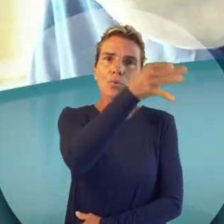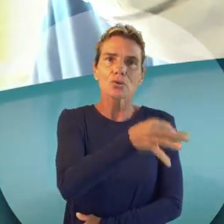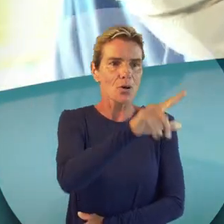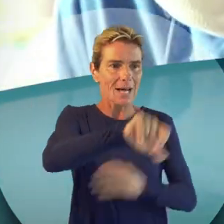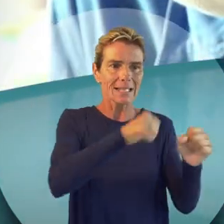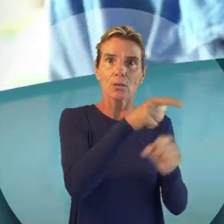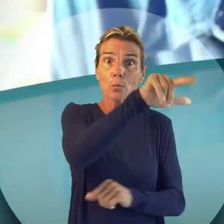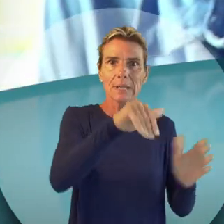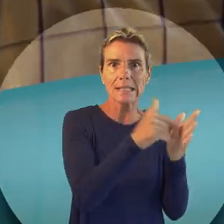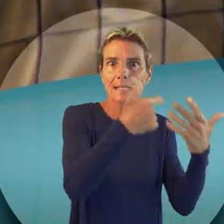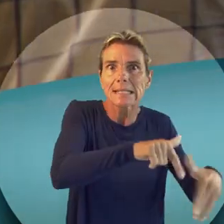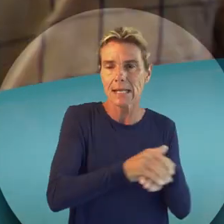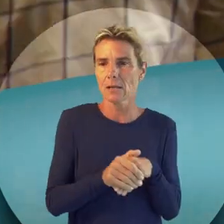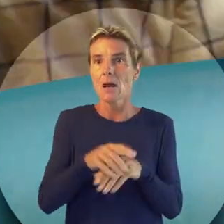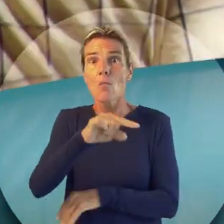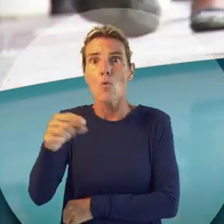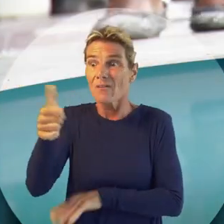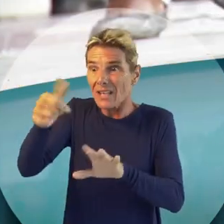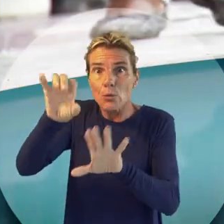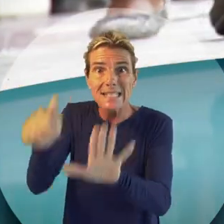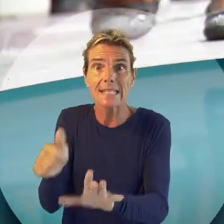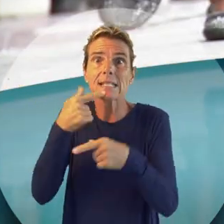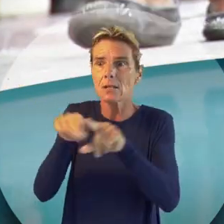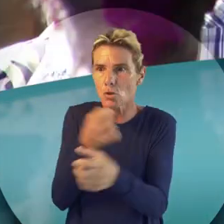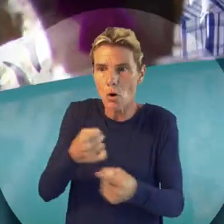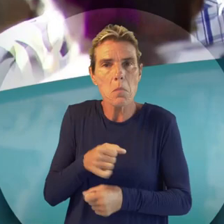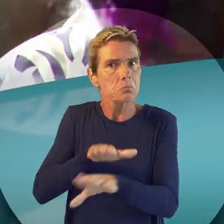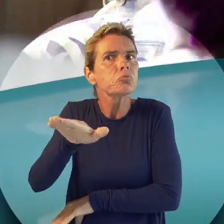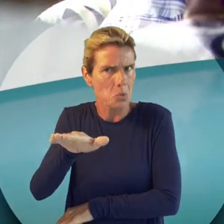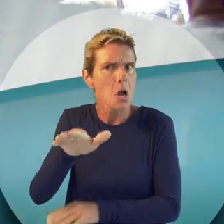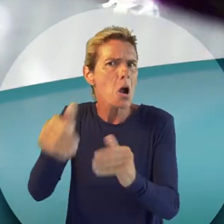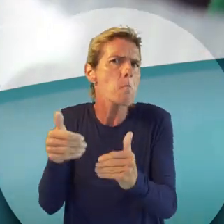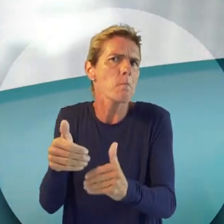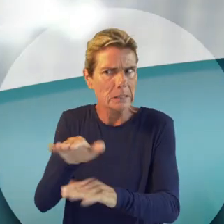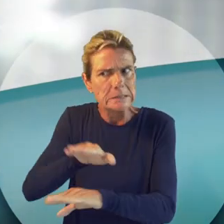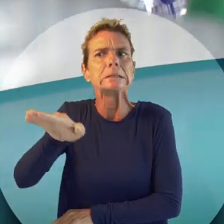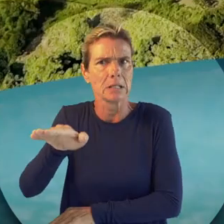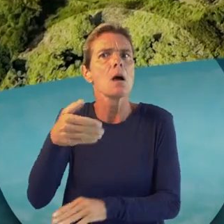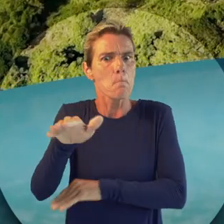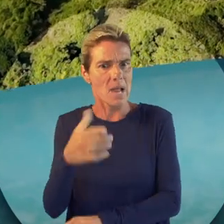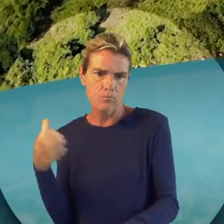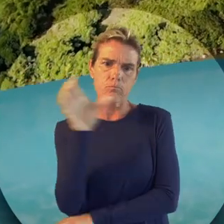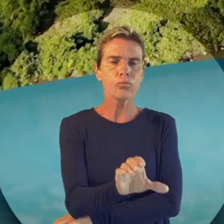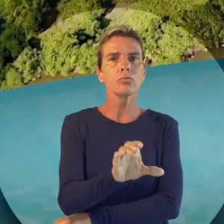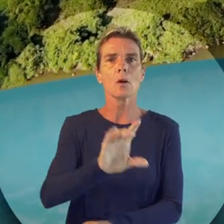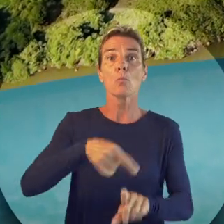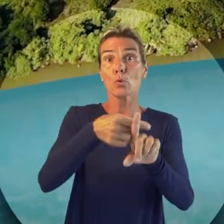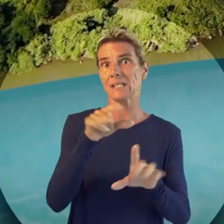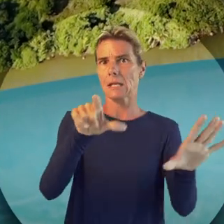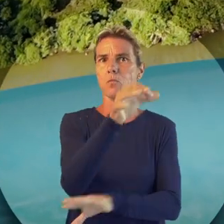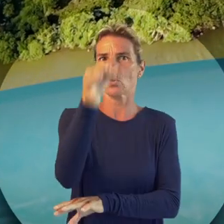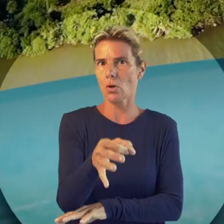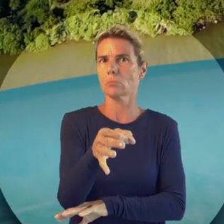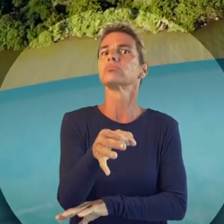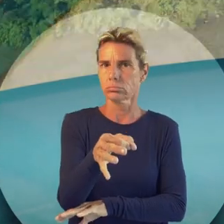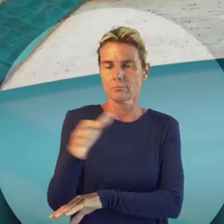% en 2017 de l'emploi, moins 1,6 % sur le point de chômage, même si ce taux demeure encore élevé et de l'investissement en plus de 7